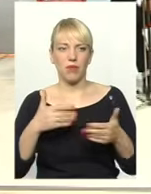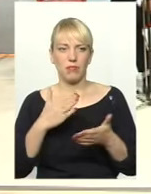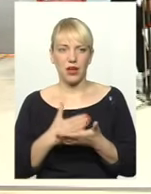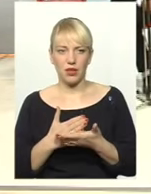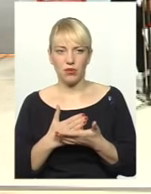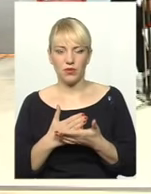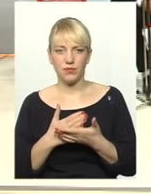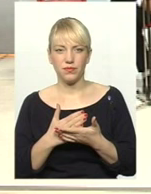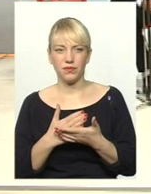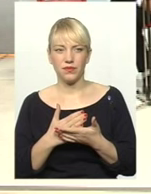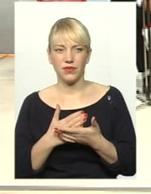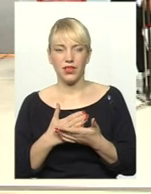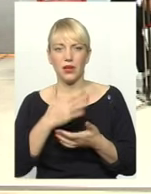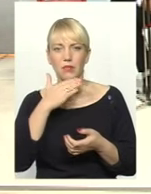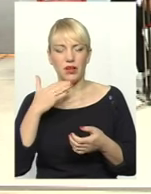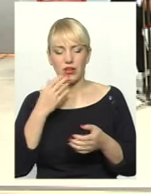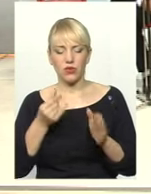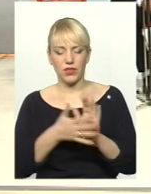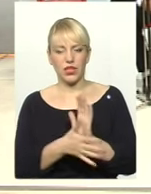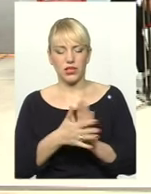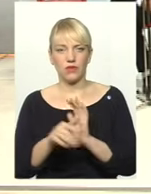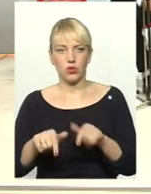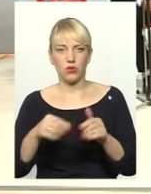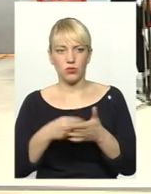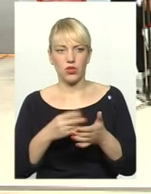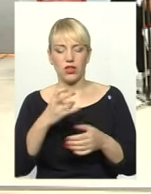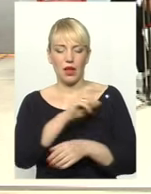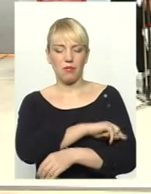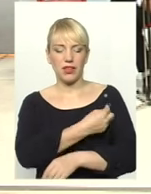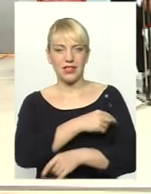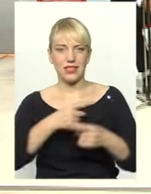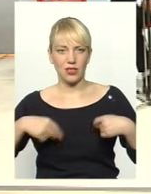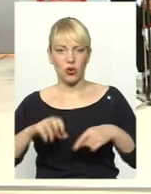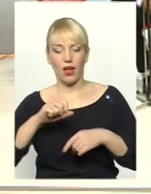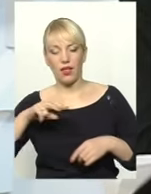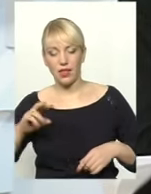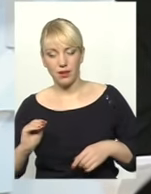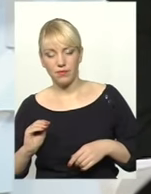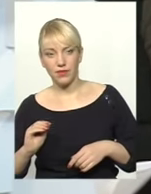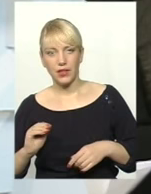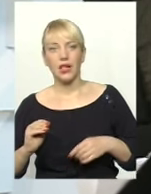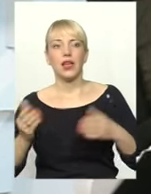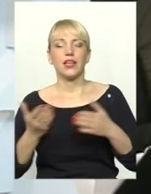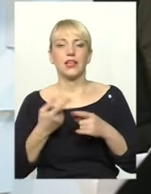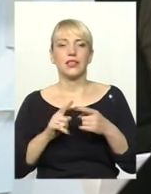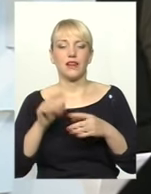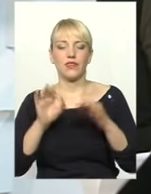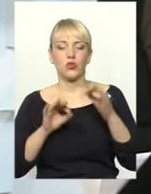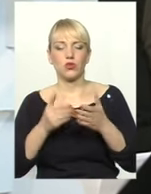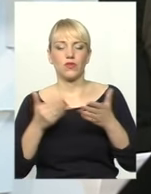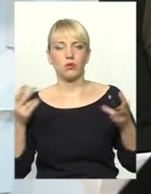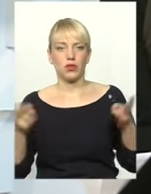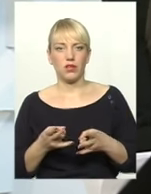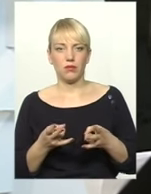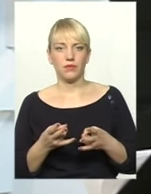чималі видатки в цьому бюджеті саме на медицину. Але який це відсоток від потреби?